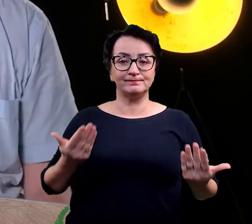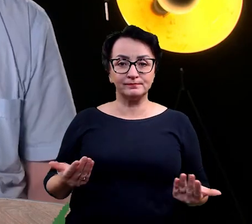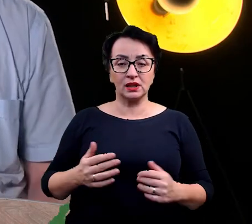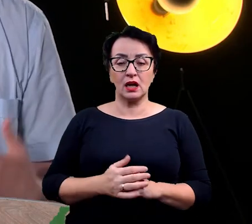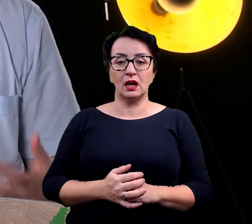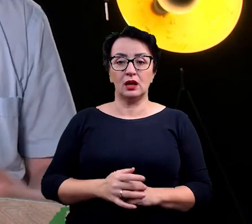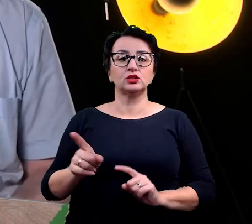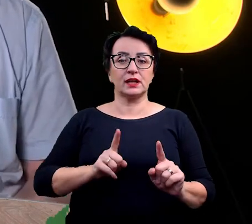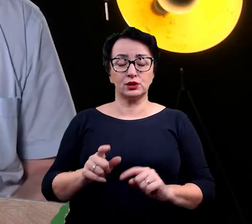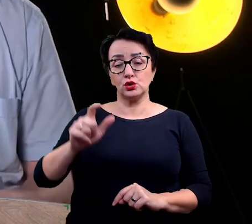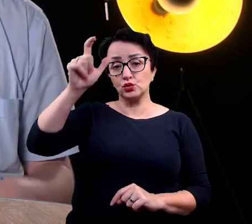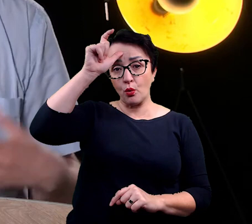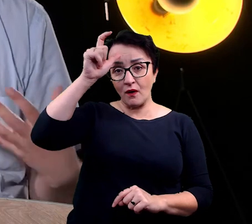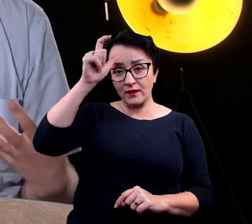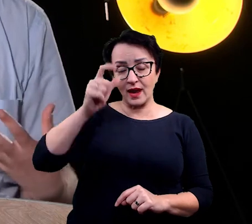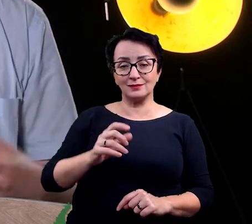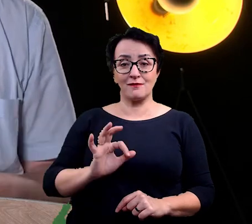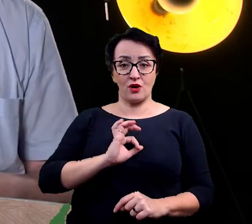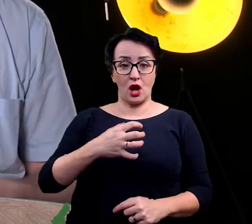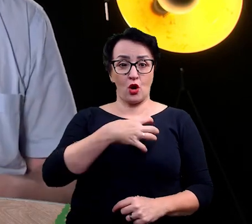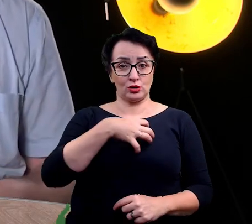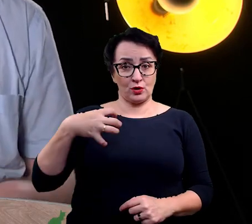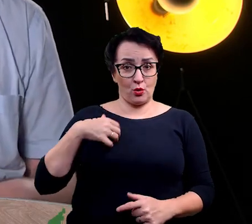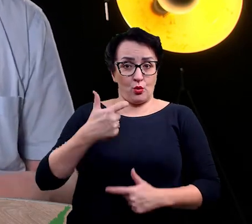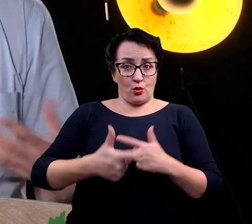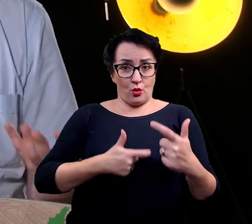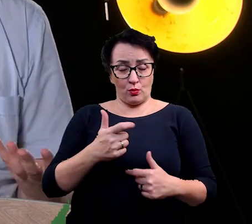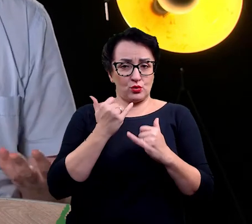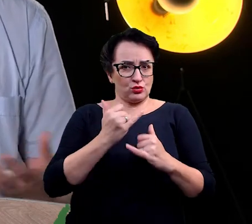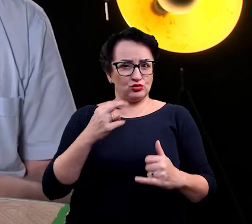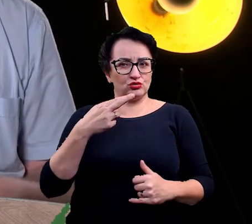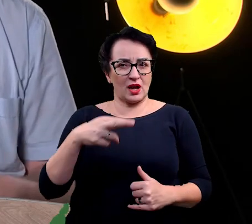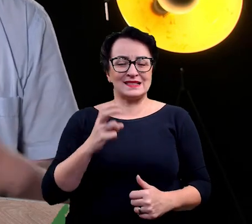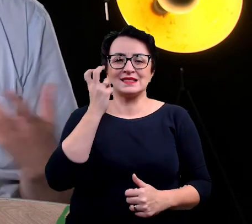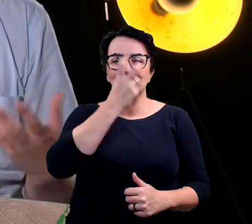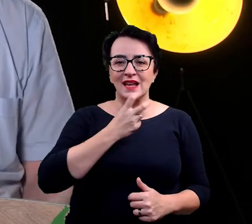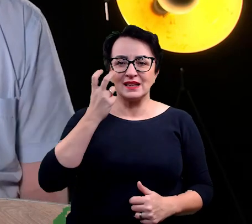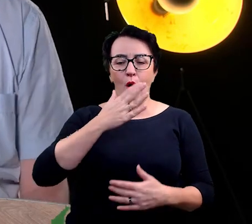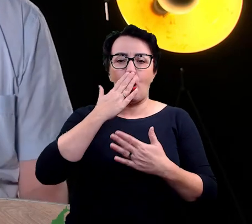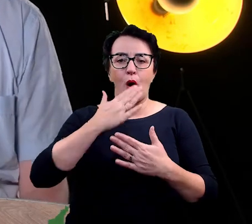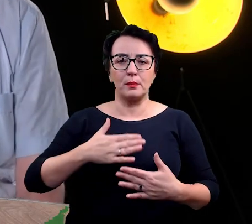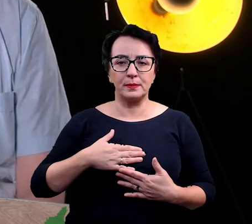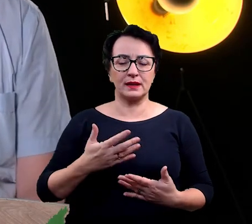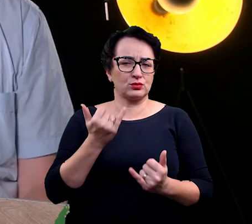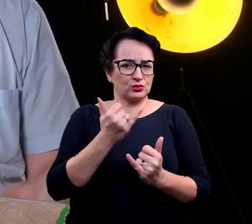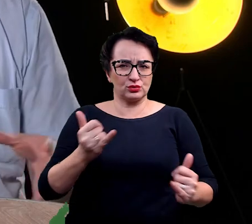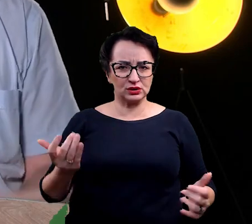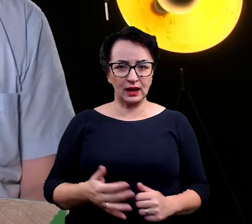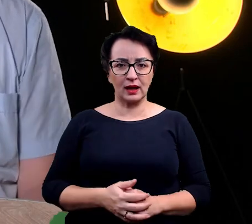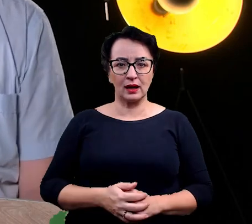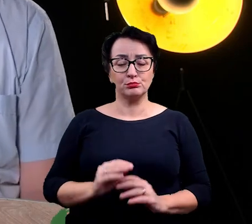człowiek w ramach swojej gospodarki, zainteresowań, hobby czy innych rzeczy,